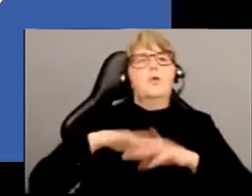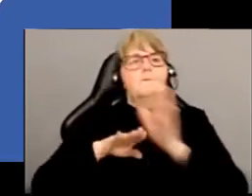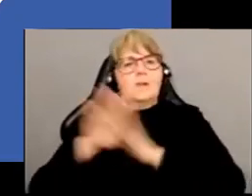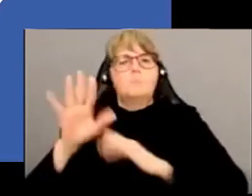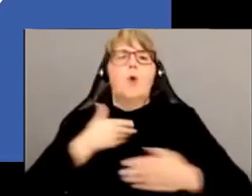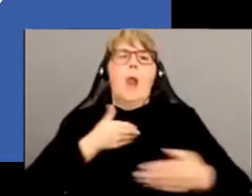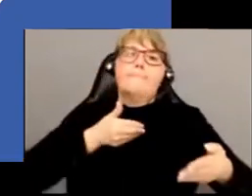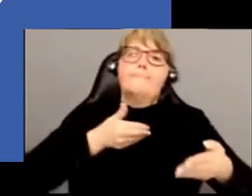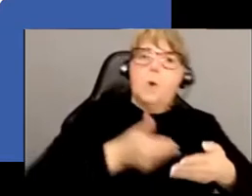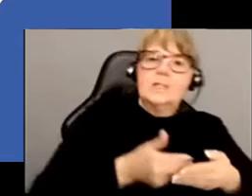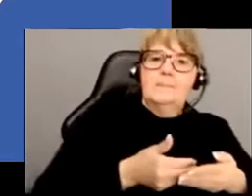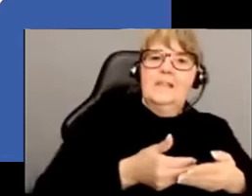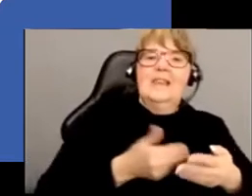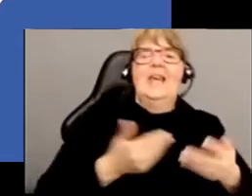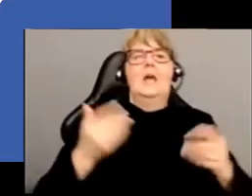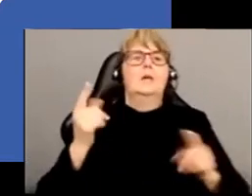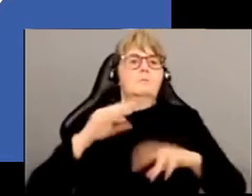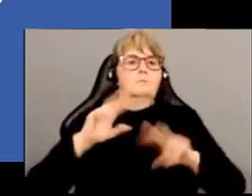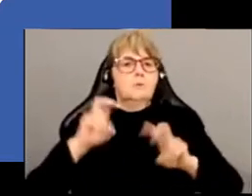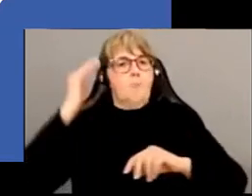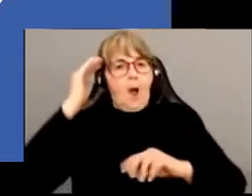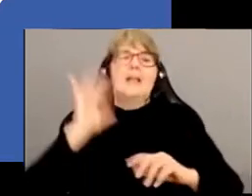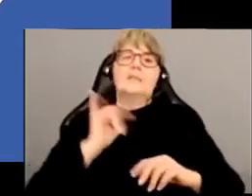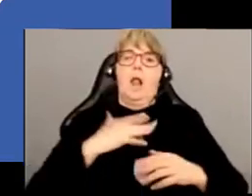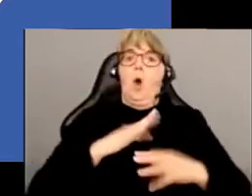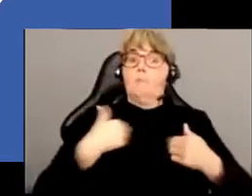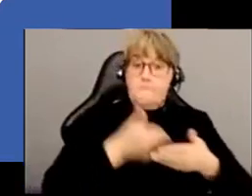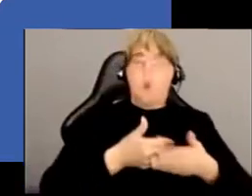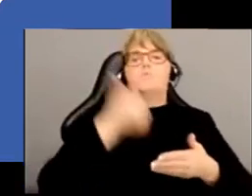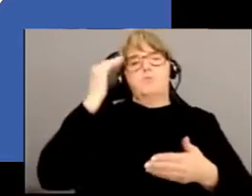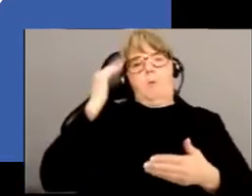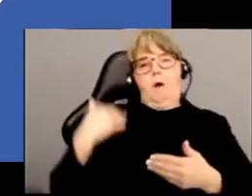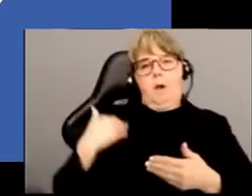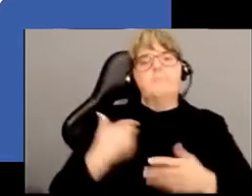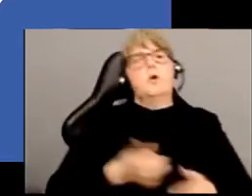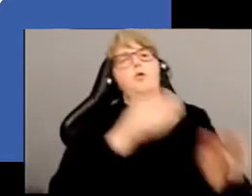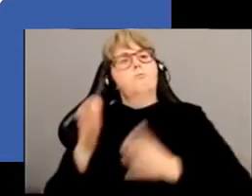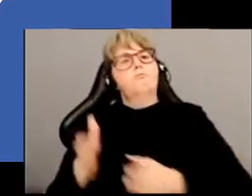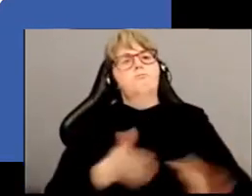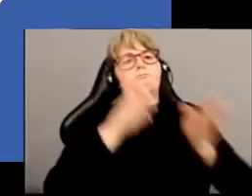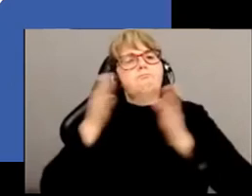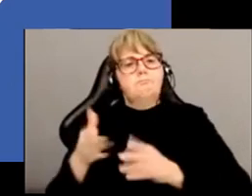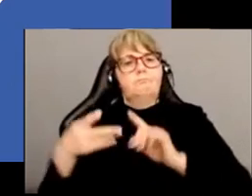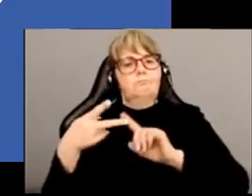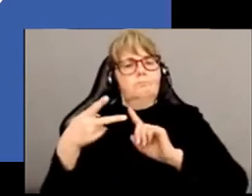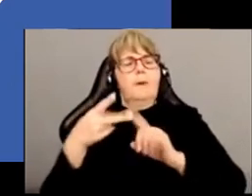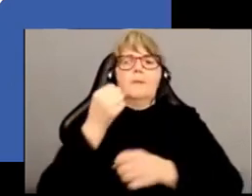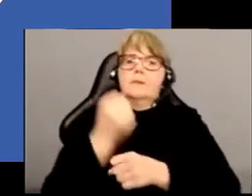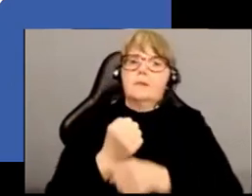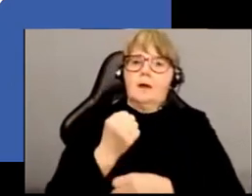est attribuée finalement, morale qui est attribuée à ces animaux. On a également des travaux qui ont consisté à mesurer la